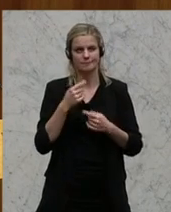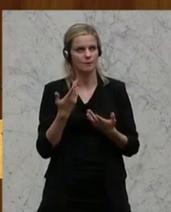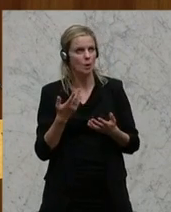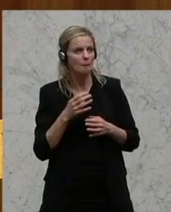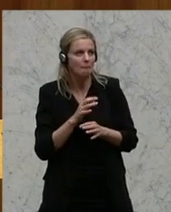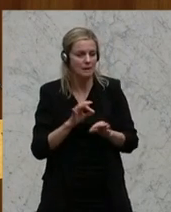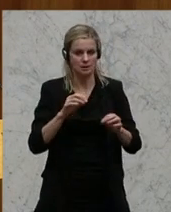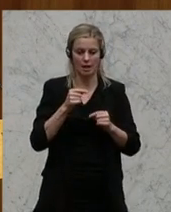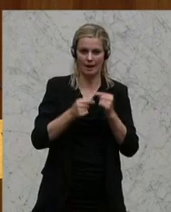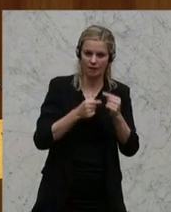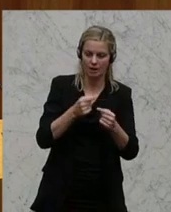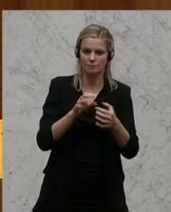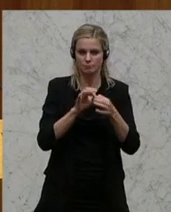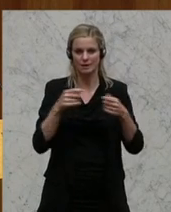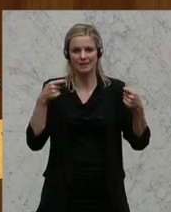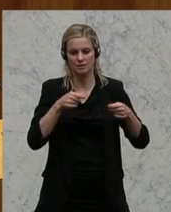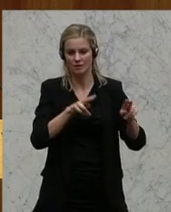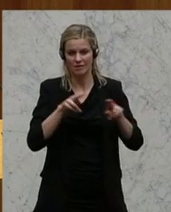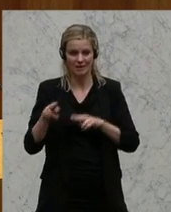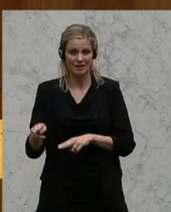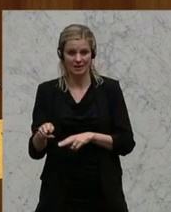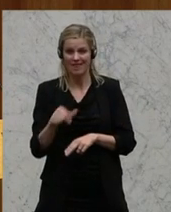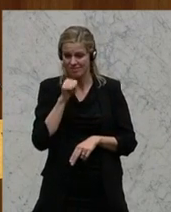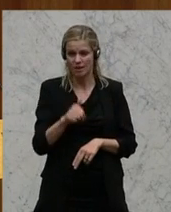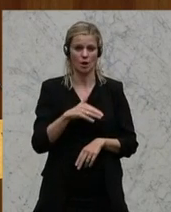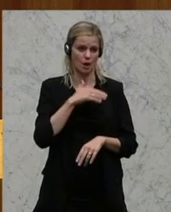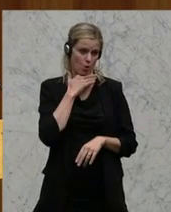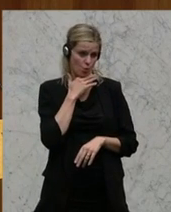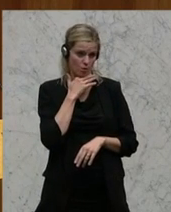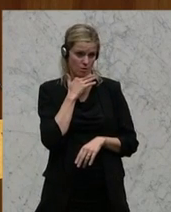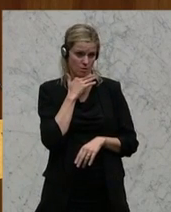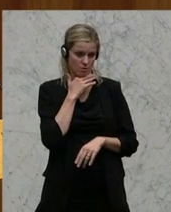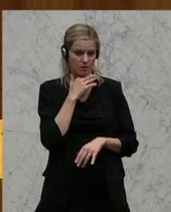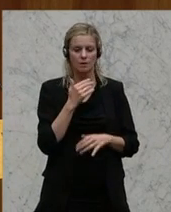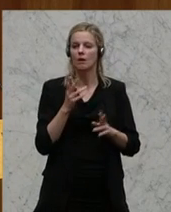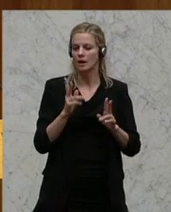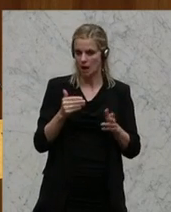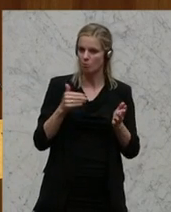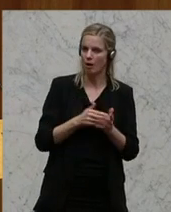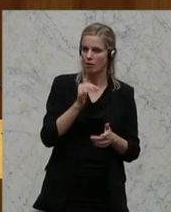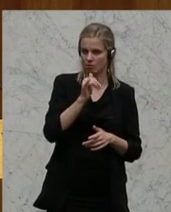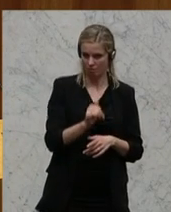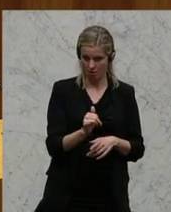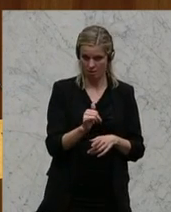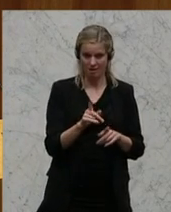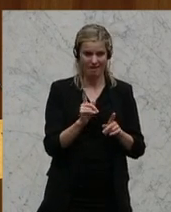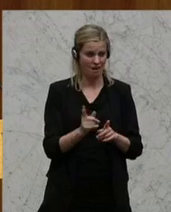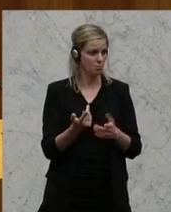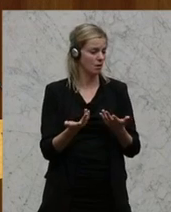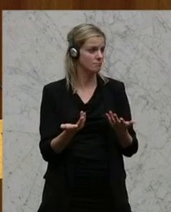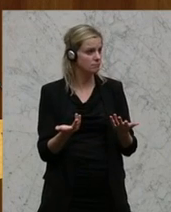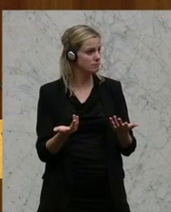besseren, zu diesen Investitionsgerichten, sie genügen nicht. Ja, jetzt könnten wir es da vielleicht brauchen, aber wenn wir wieder, auch da nehme ich,